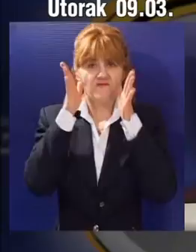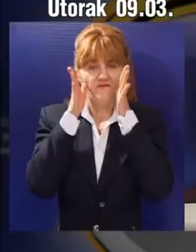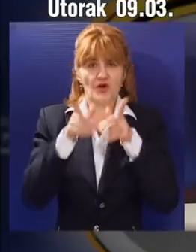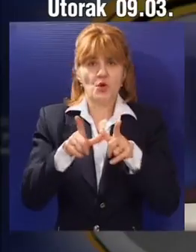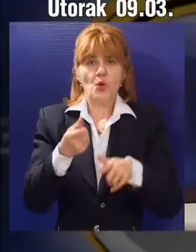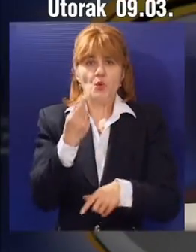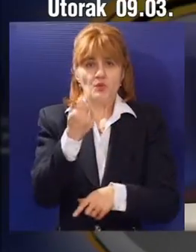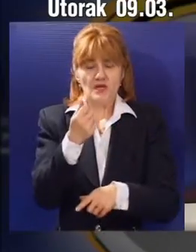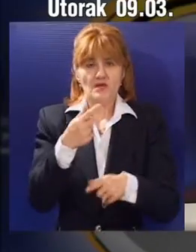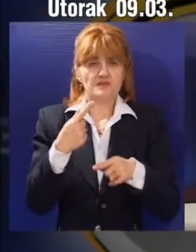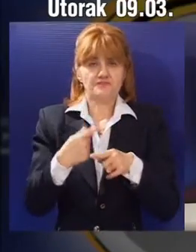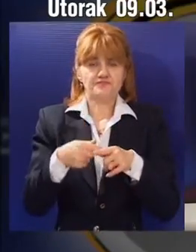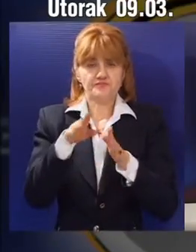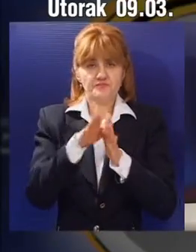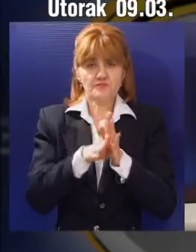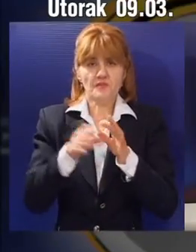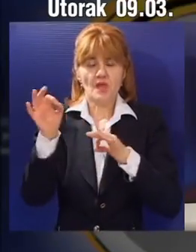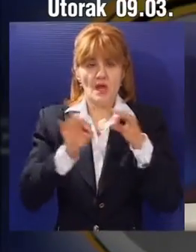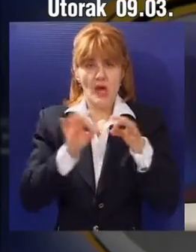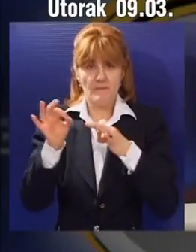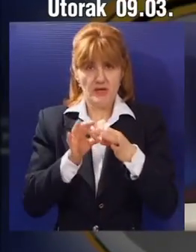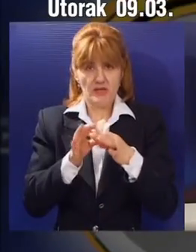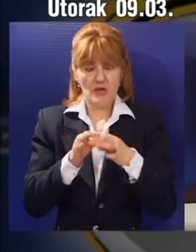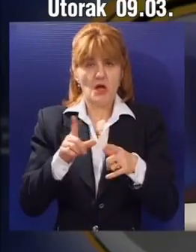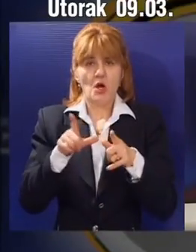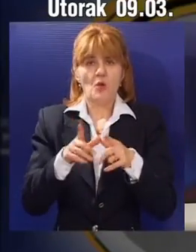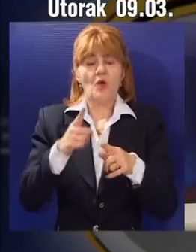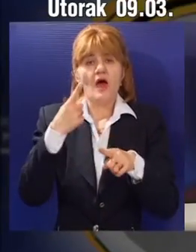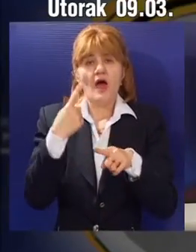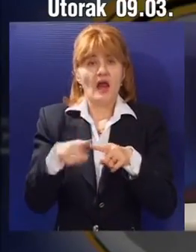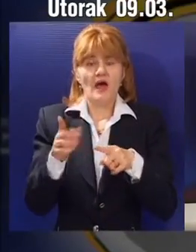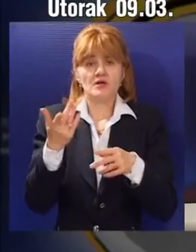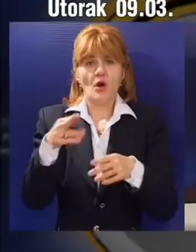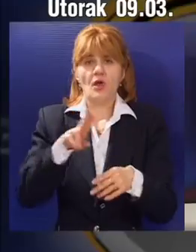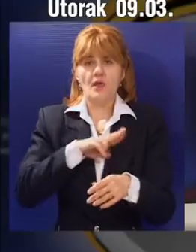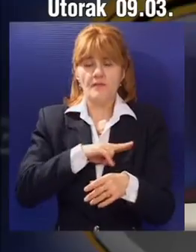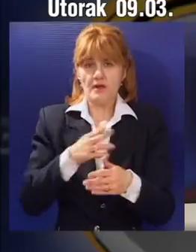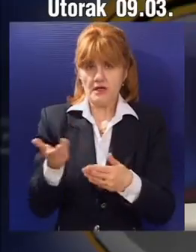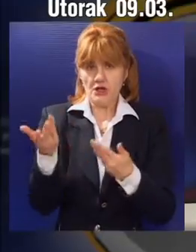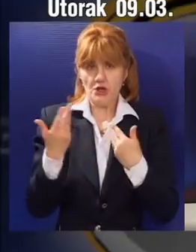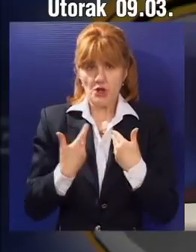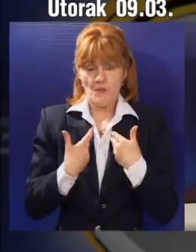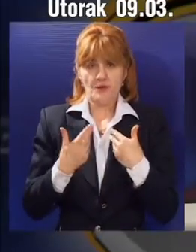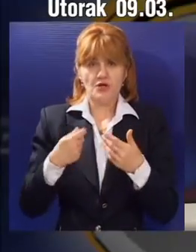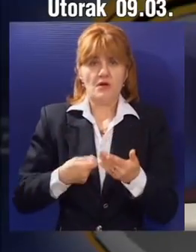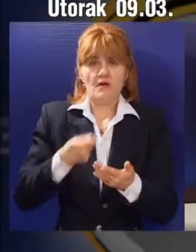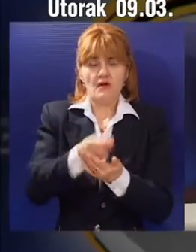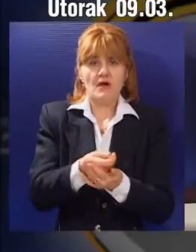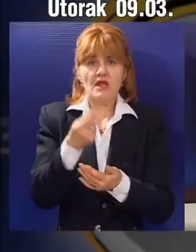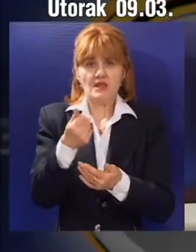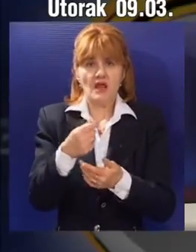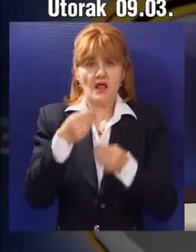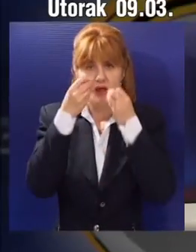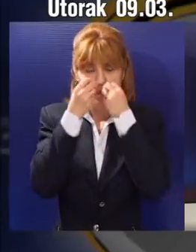kamate za dinarsku štednju stimulativnije. Međutim, razliku u kamatama koje možete dobiti za položene dinare može